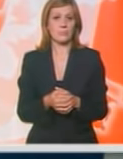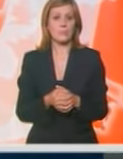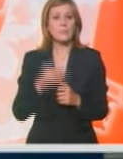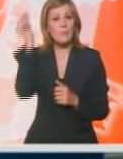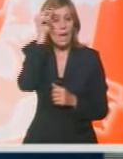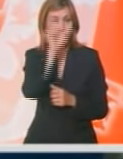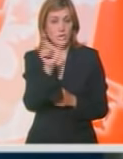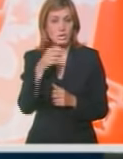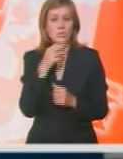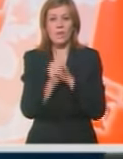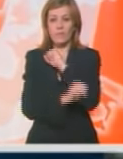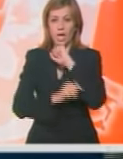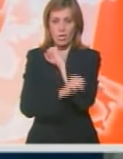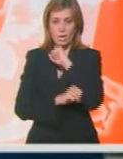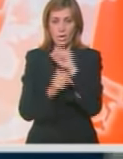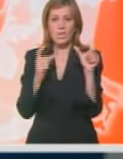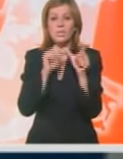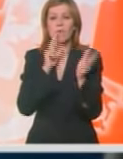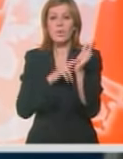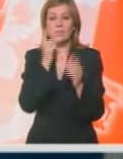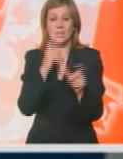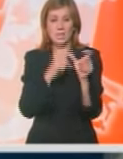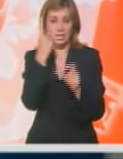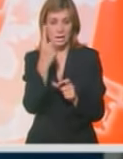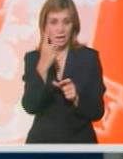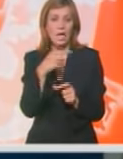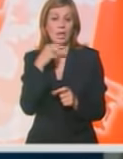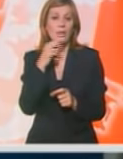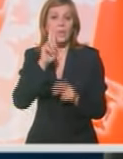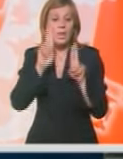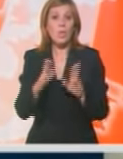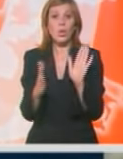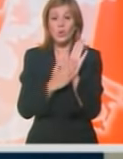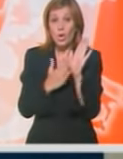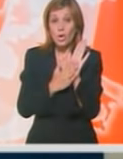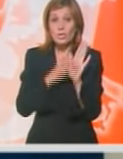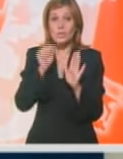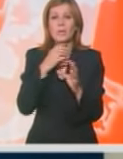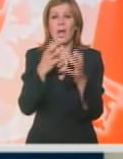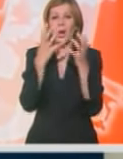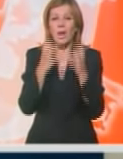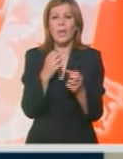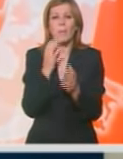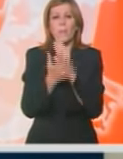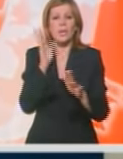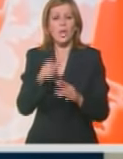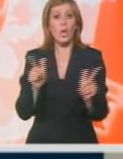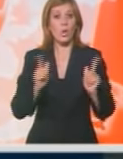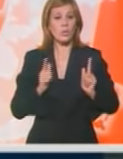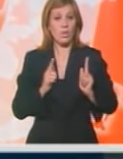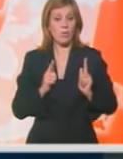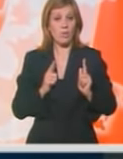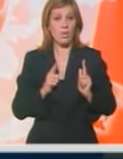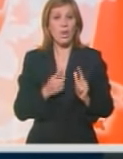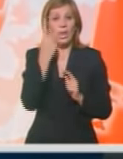Naučnici sa univerziteta Swansea i Aberitswit kažu da imaju dokaze da se glečeri tope brže od očekivanog.